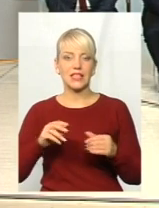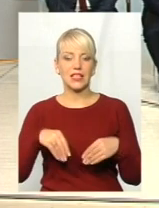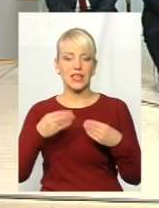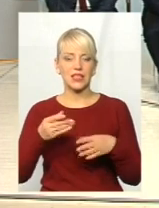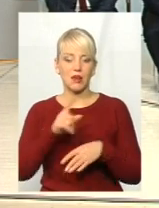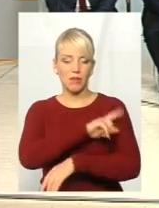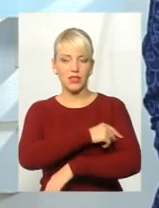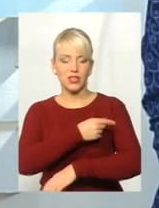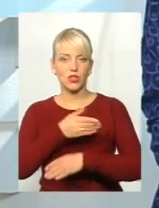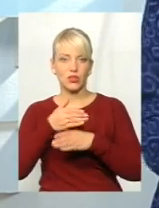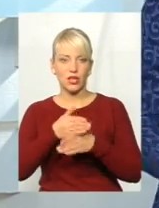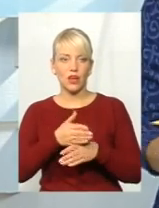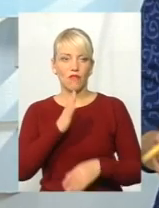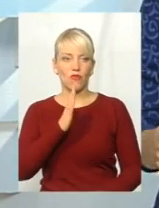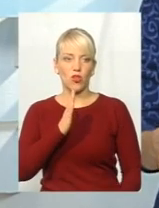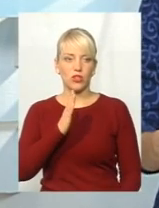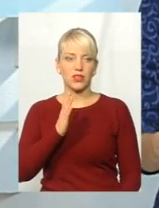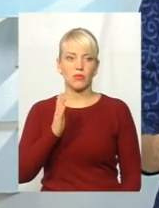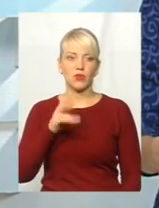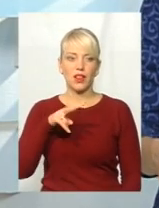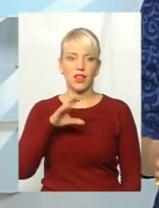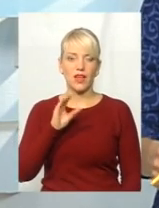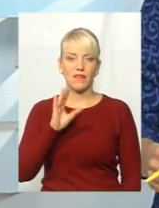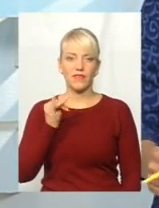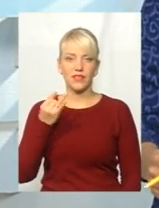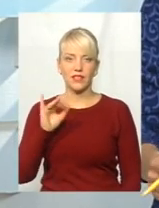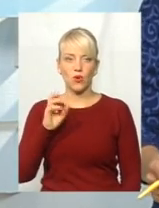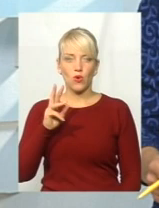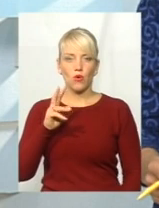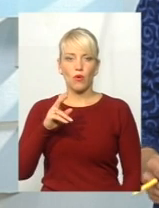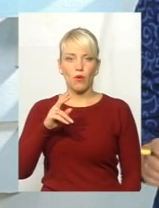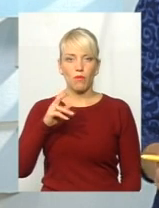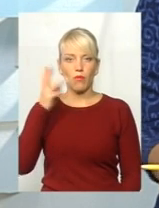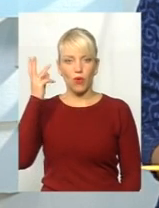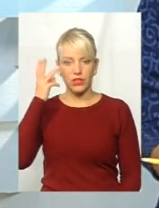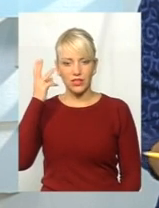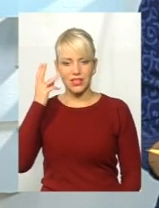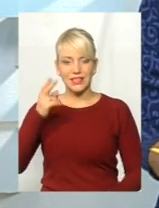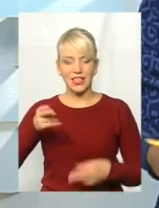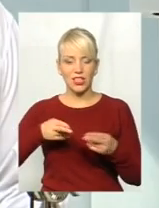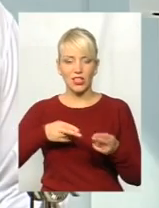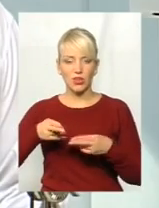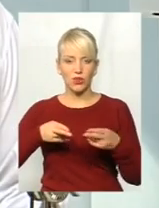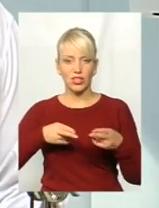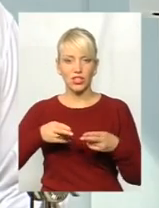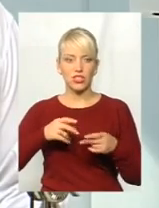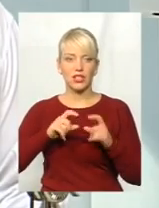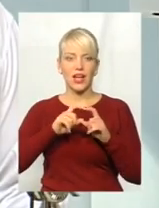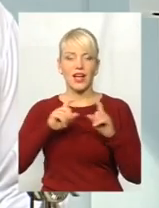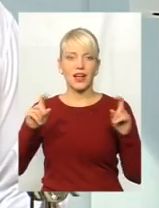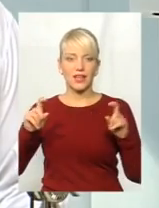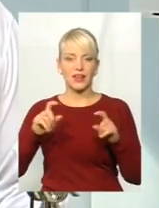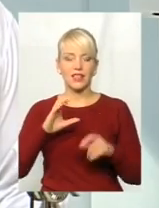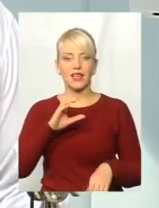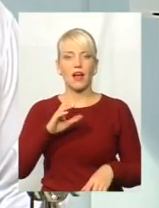громадянину Володимиру Миколаївичу Левію у подільській хірургічній клініці професора Суходолі. З цим